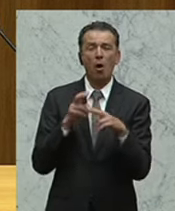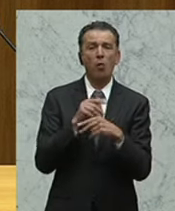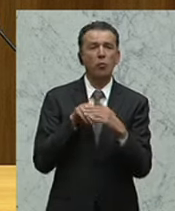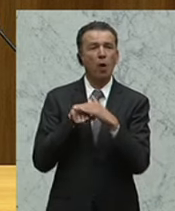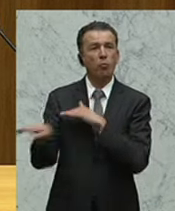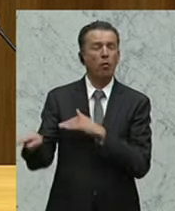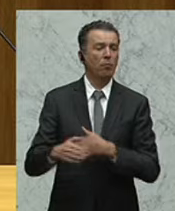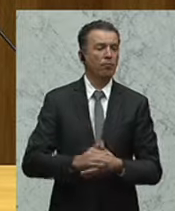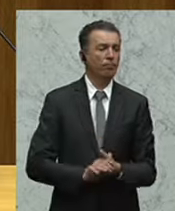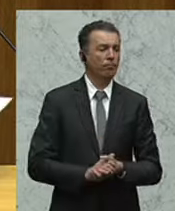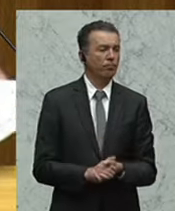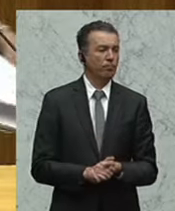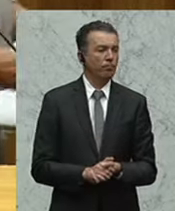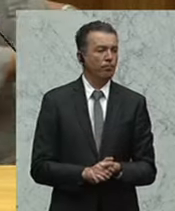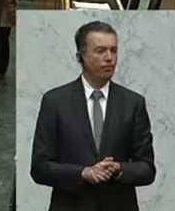Österreich entziehen.